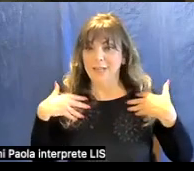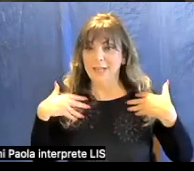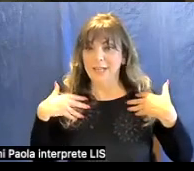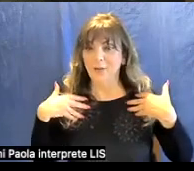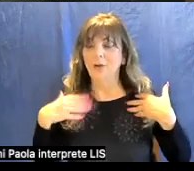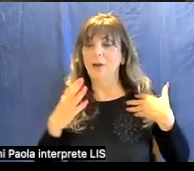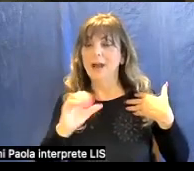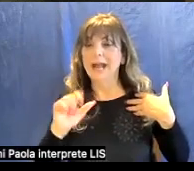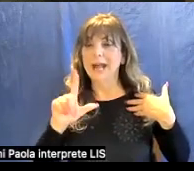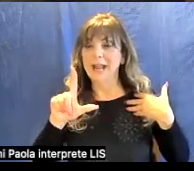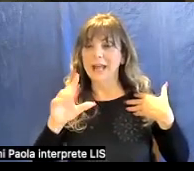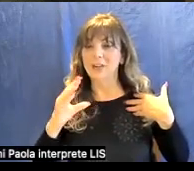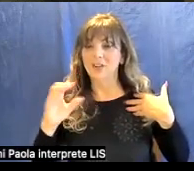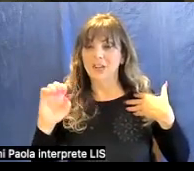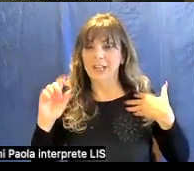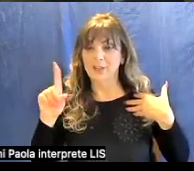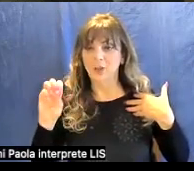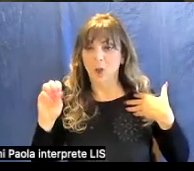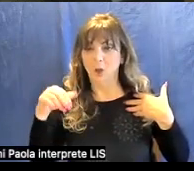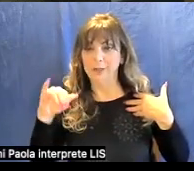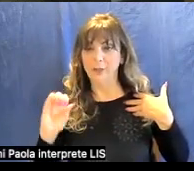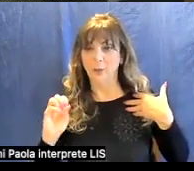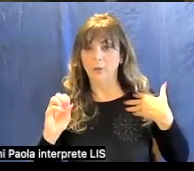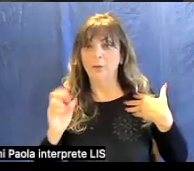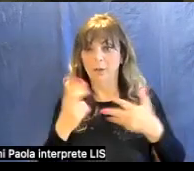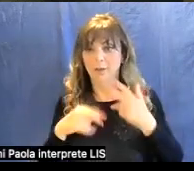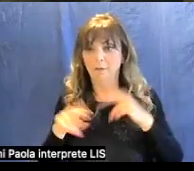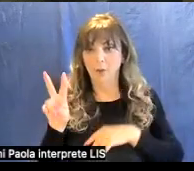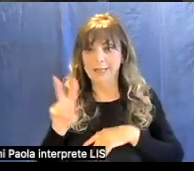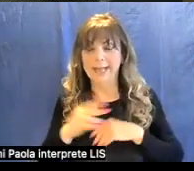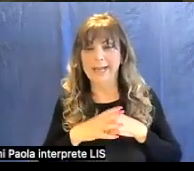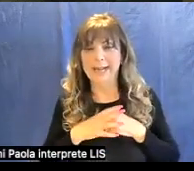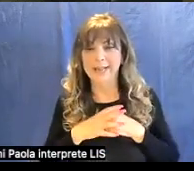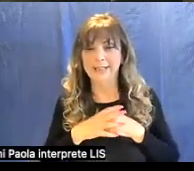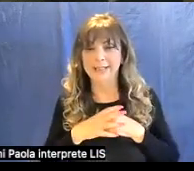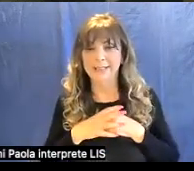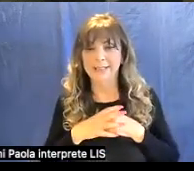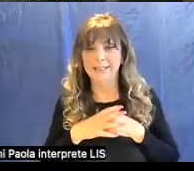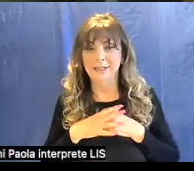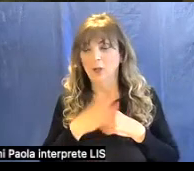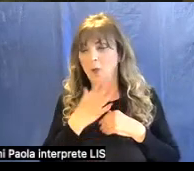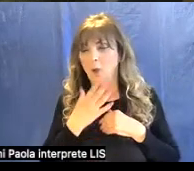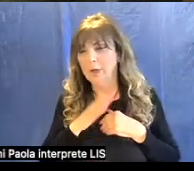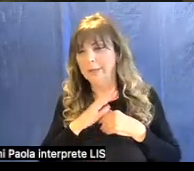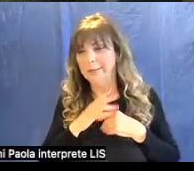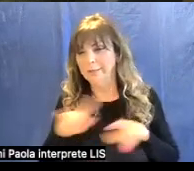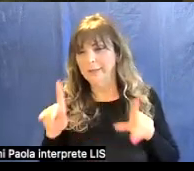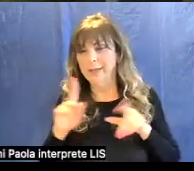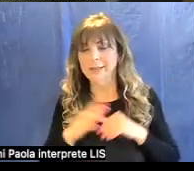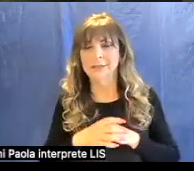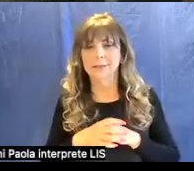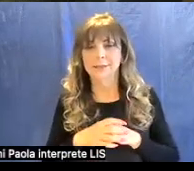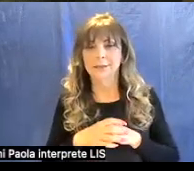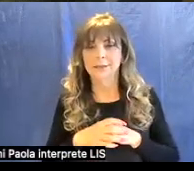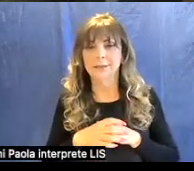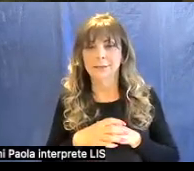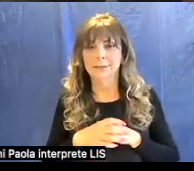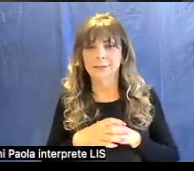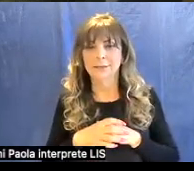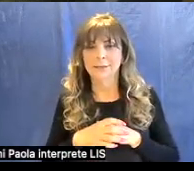calcedonio di volterra di un'altra tonalità e quindi